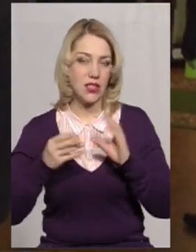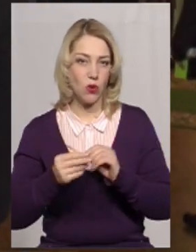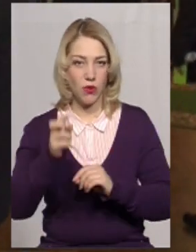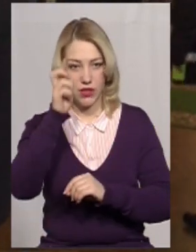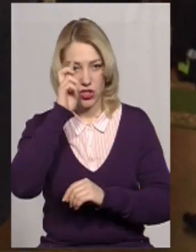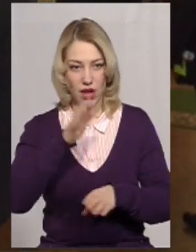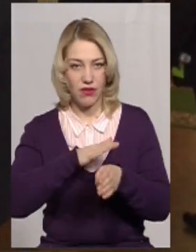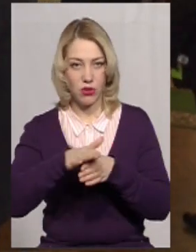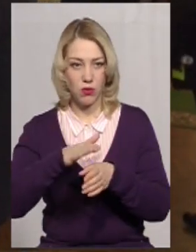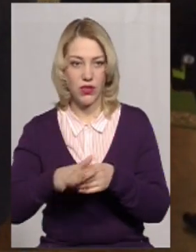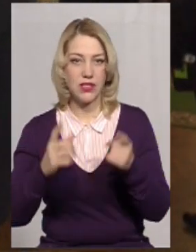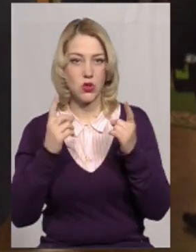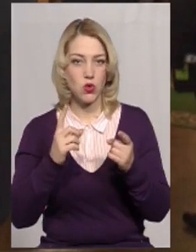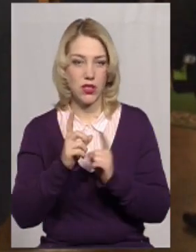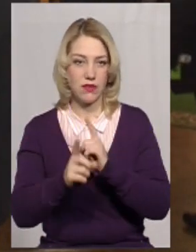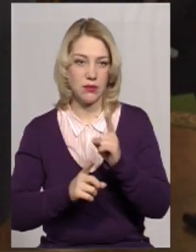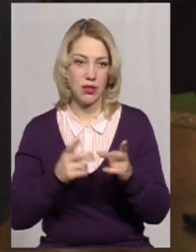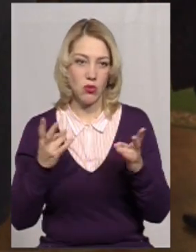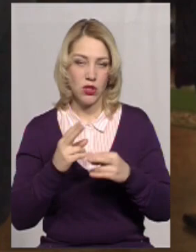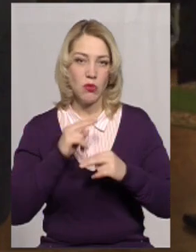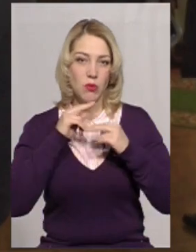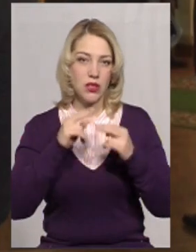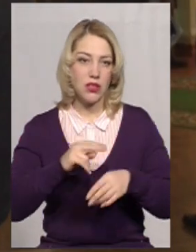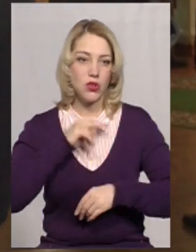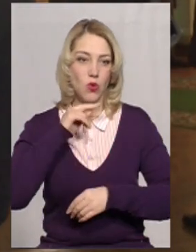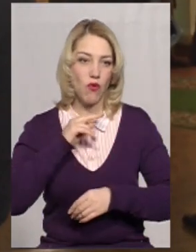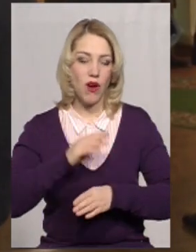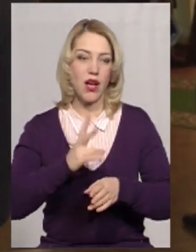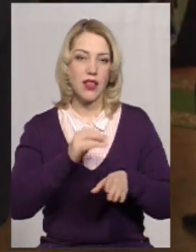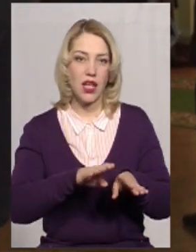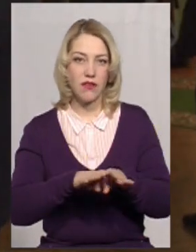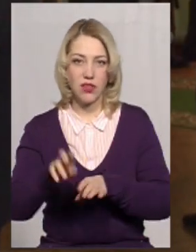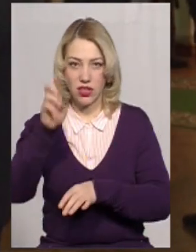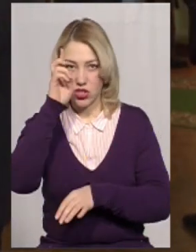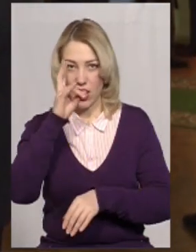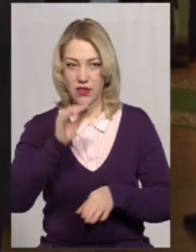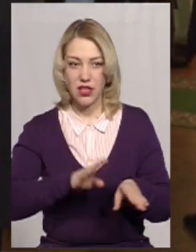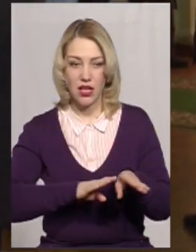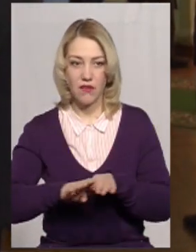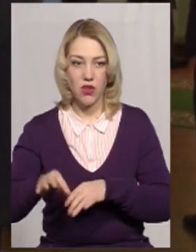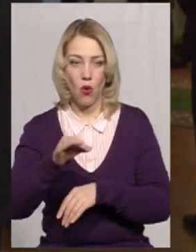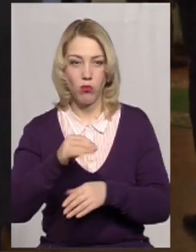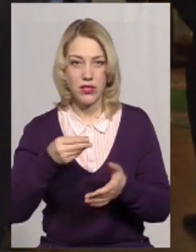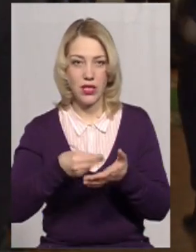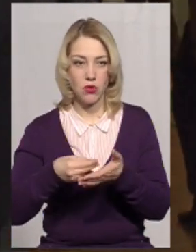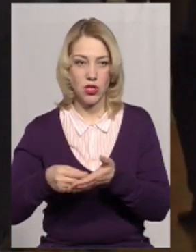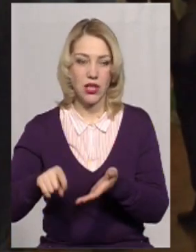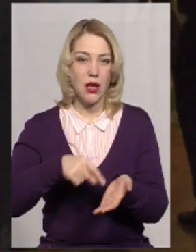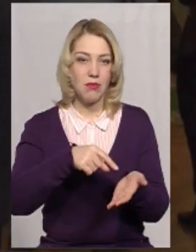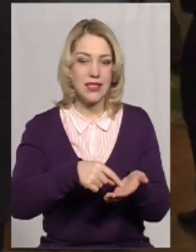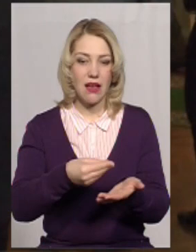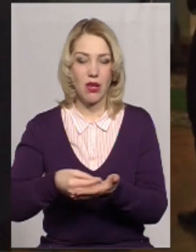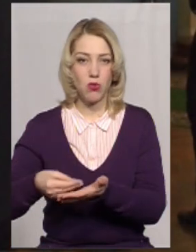відбуваються суттєві зміни, потрібно приділити увагу як на рівні держави, так і рівні обласних бюджетів, місцевих